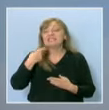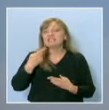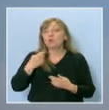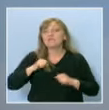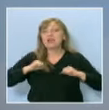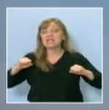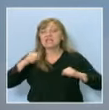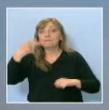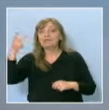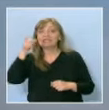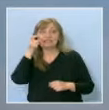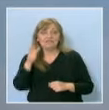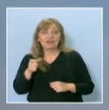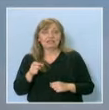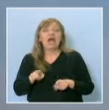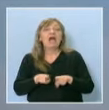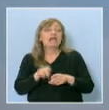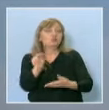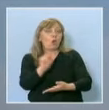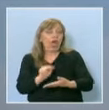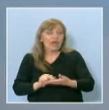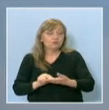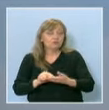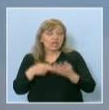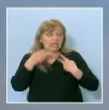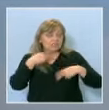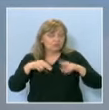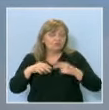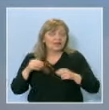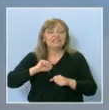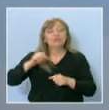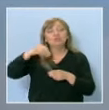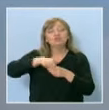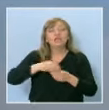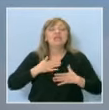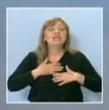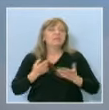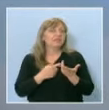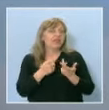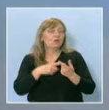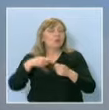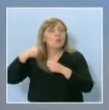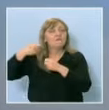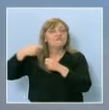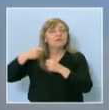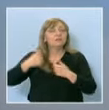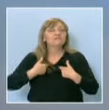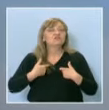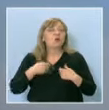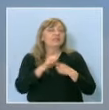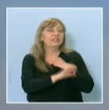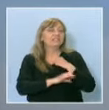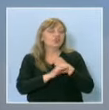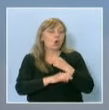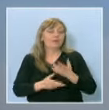Варна. Като автори, изследователи и участници, те вече имат няколко филма в биографията си. През тази учебна година,